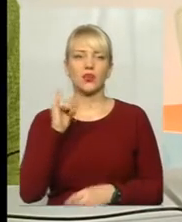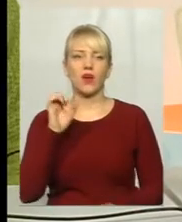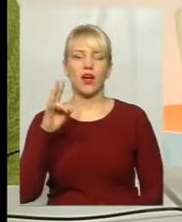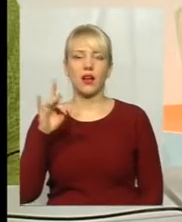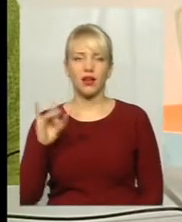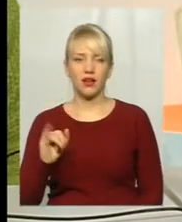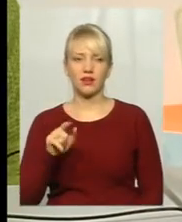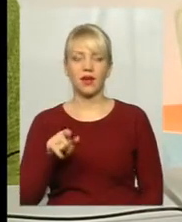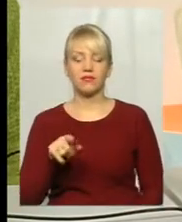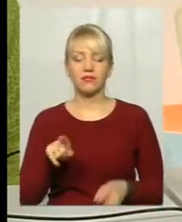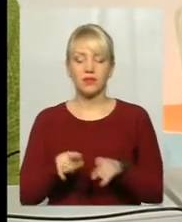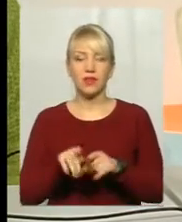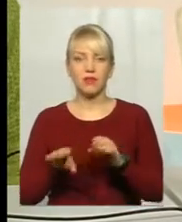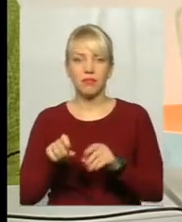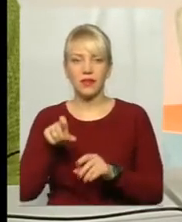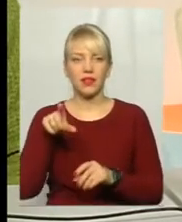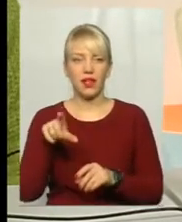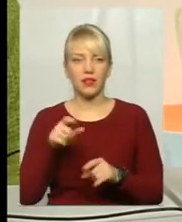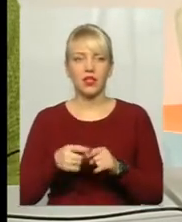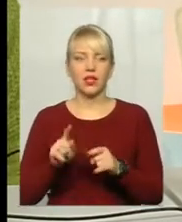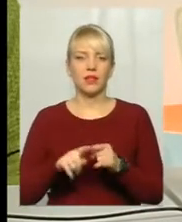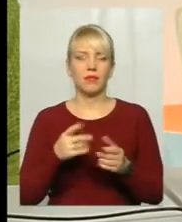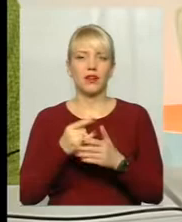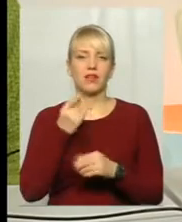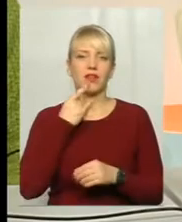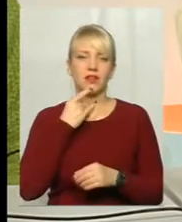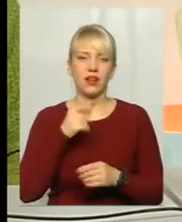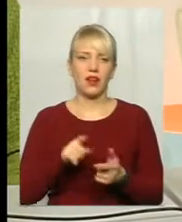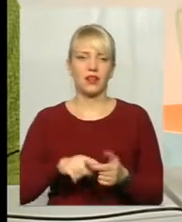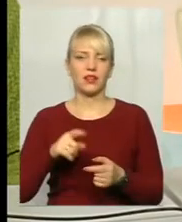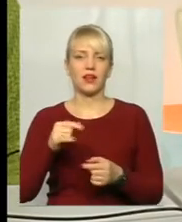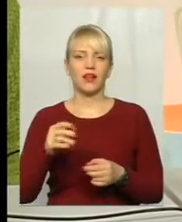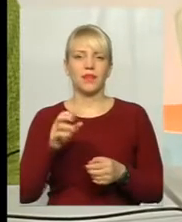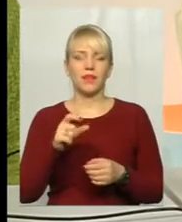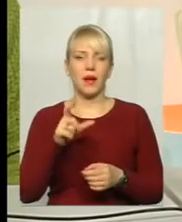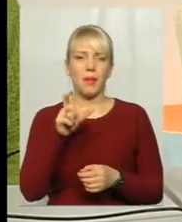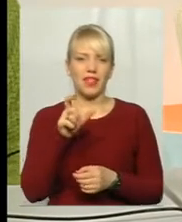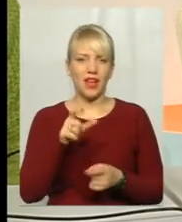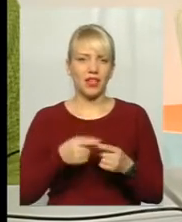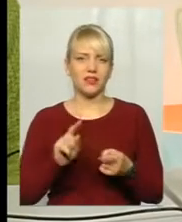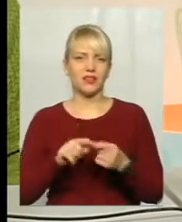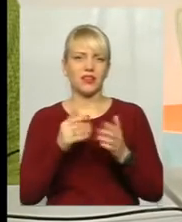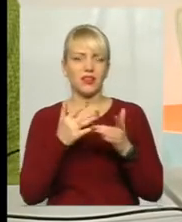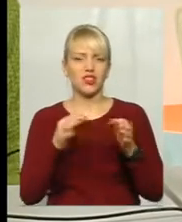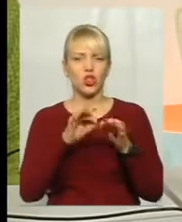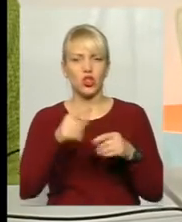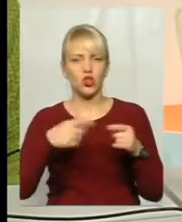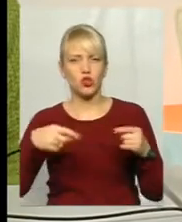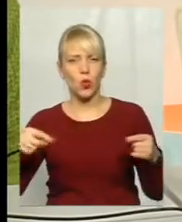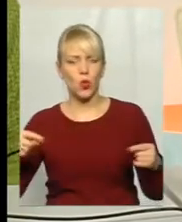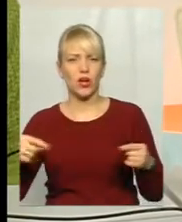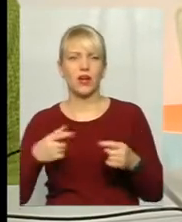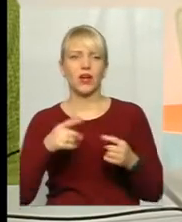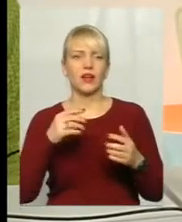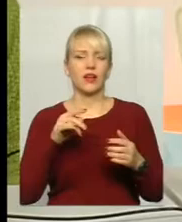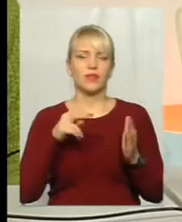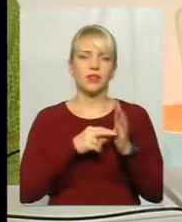підвищили таку ціну на ці пристрої зарядні, на ці батарейки, на ці різні шнури, для того,